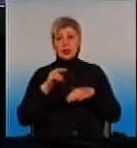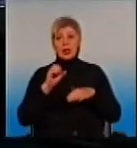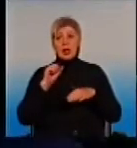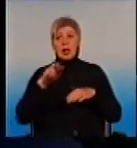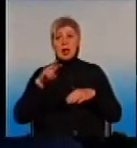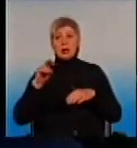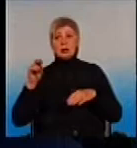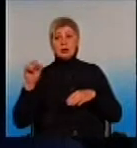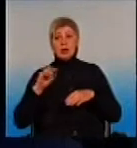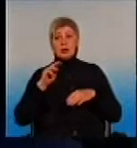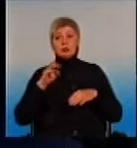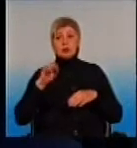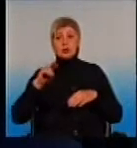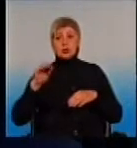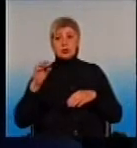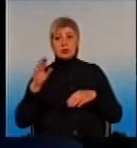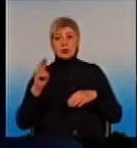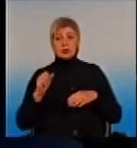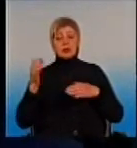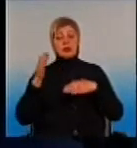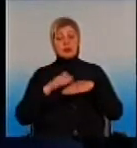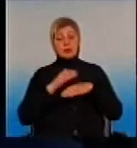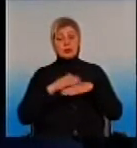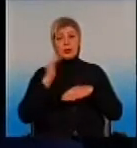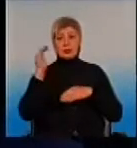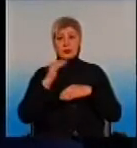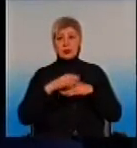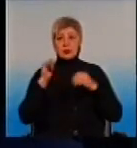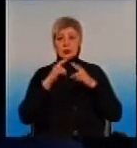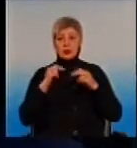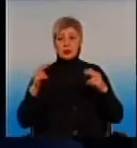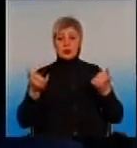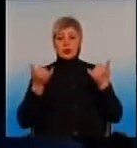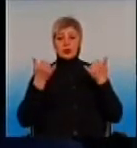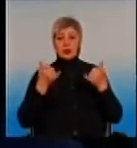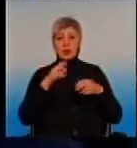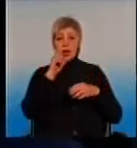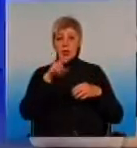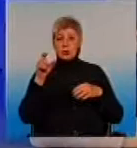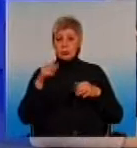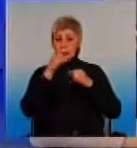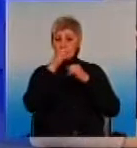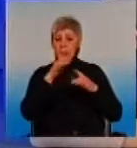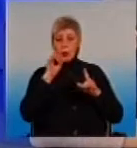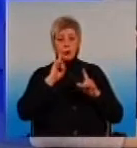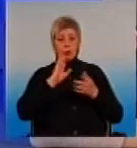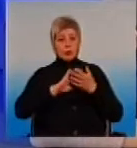Алла Толчинська. Вітаю вас, пані Алло. Добрий вечір. Отже, у Дніпрі нині люди не можуть укладати угоди, так?